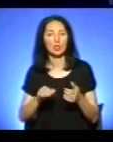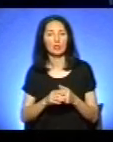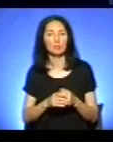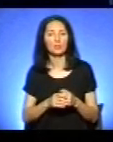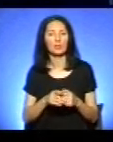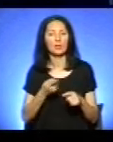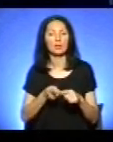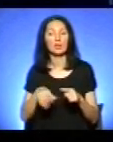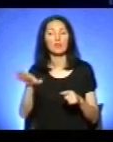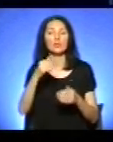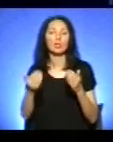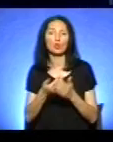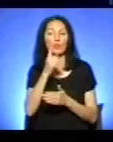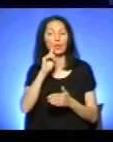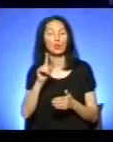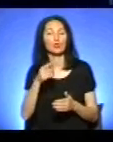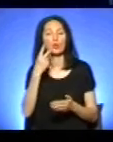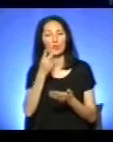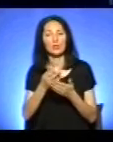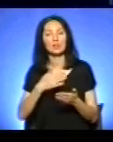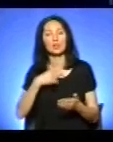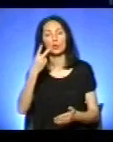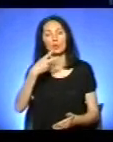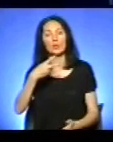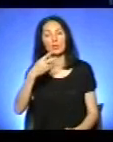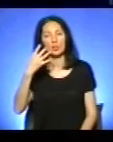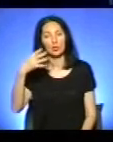Це всі новини поки що. Дивіться нас о 20.40.